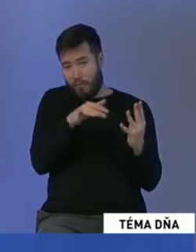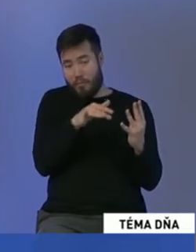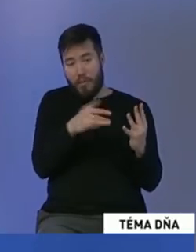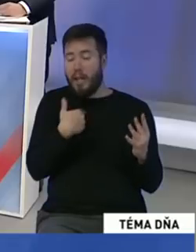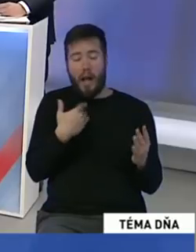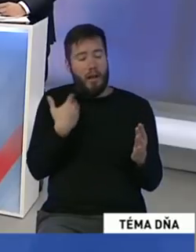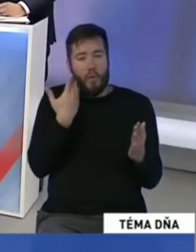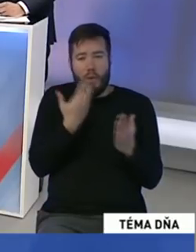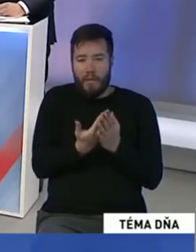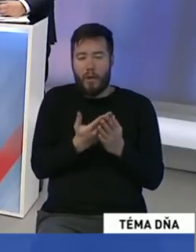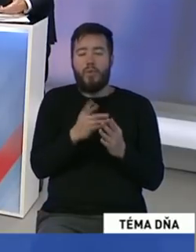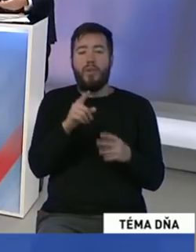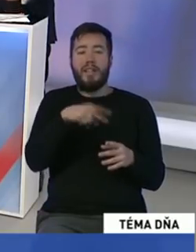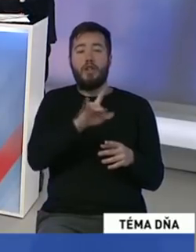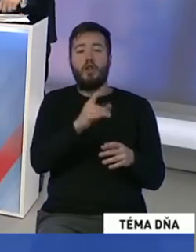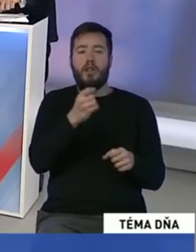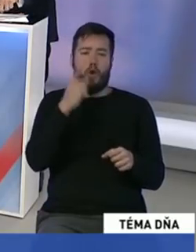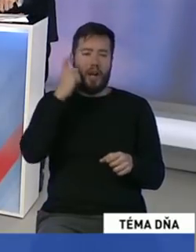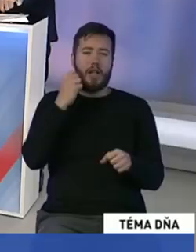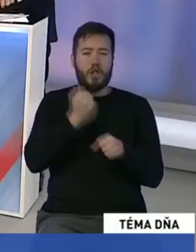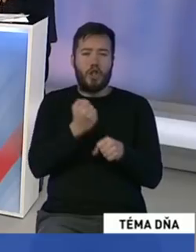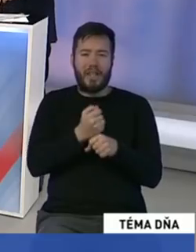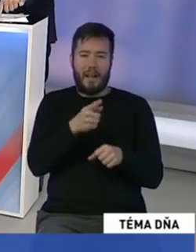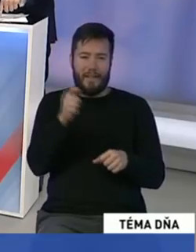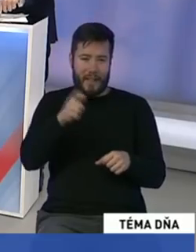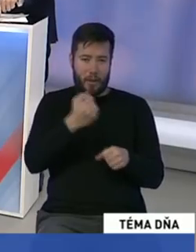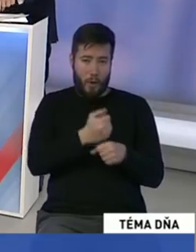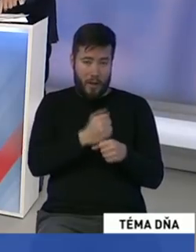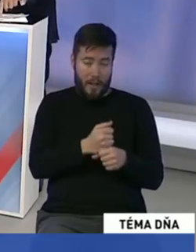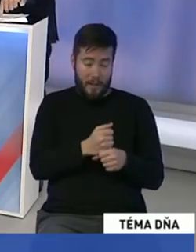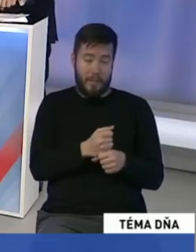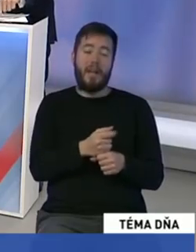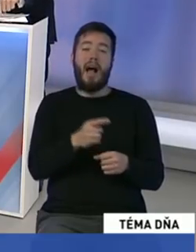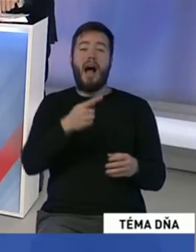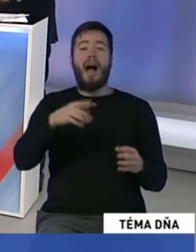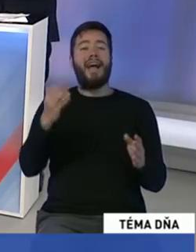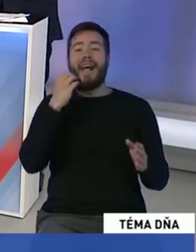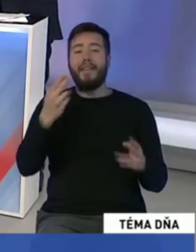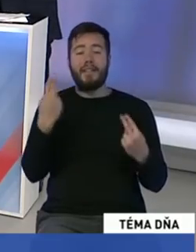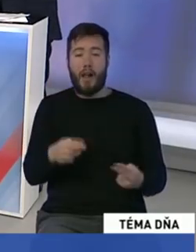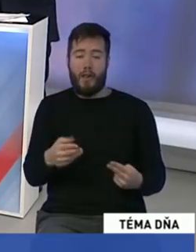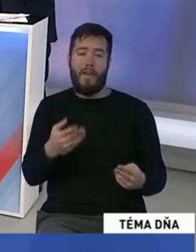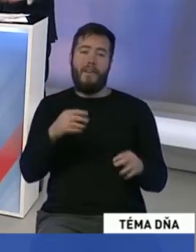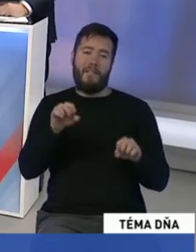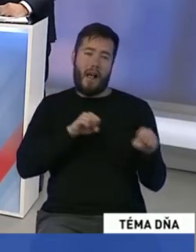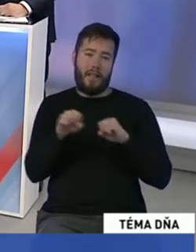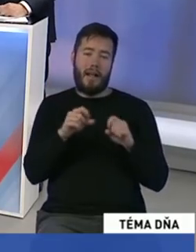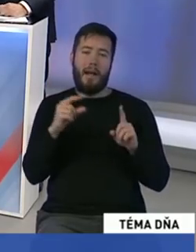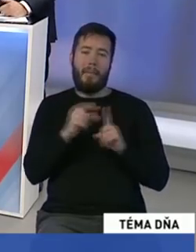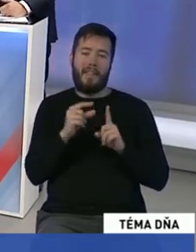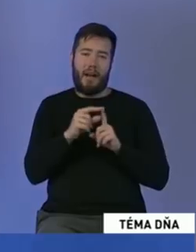dôveru v organičine v trestnom konaní. A stalo sa to za vlády tejto, za vlády Petra Pellegríneho. Čiže preto nerozumiem veľmi dobre